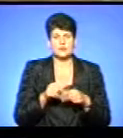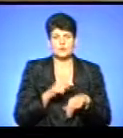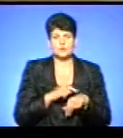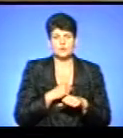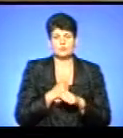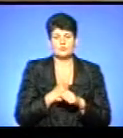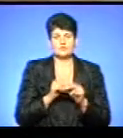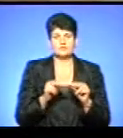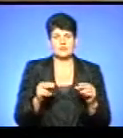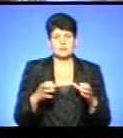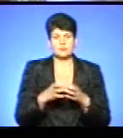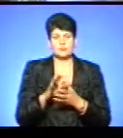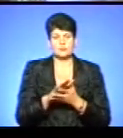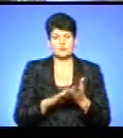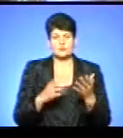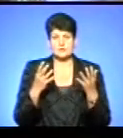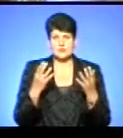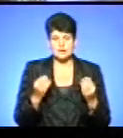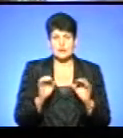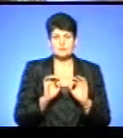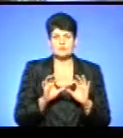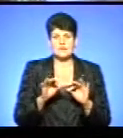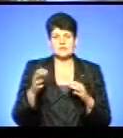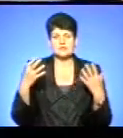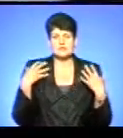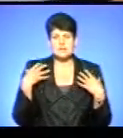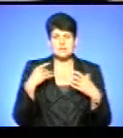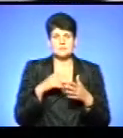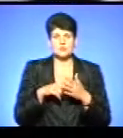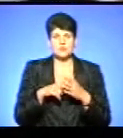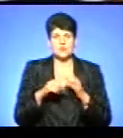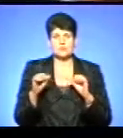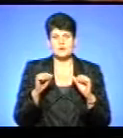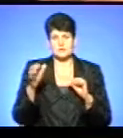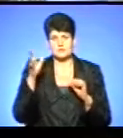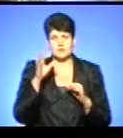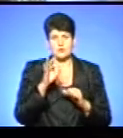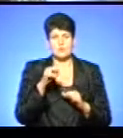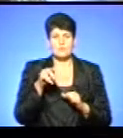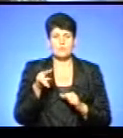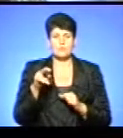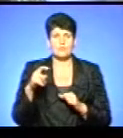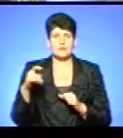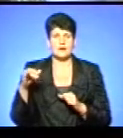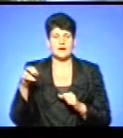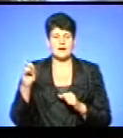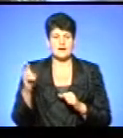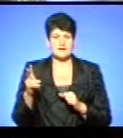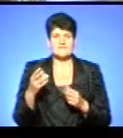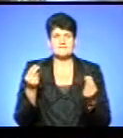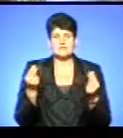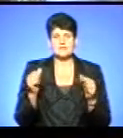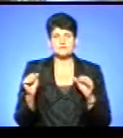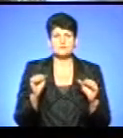вчителя на групі продовженого дня, розповідає начальник міського управління освіти і науки Ольга Похиляк. Фінансове управління